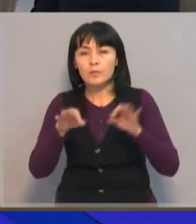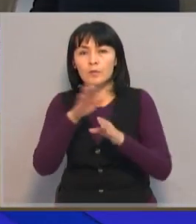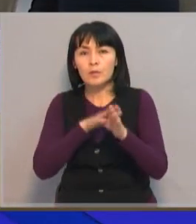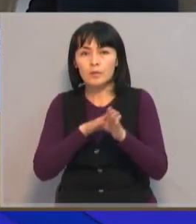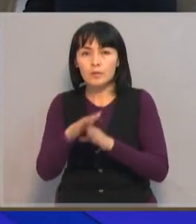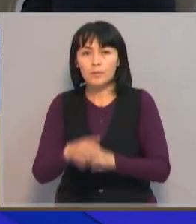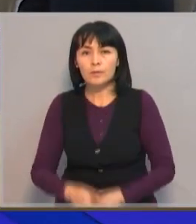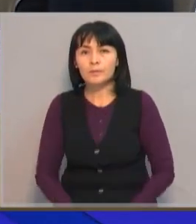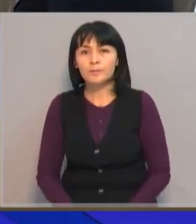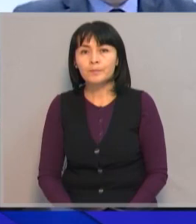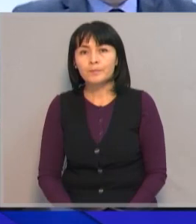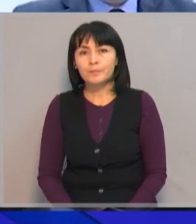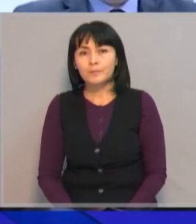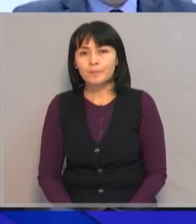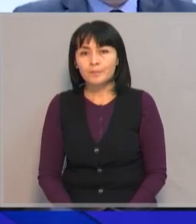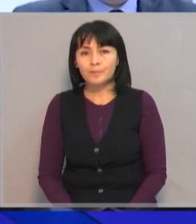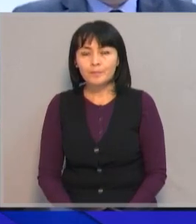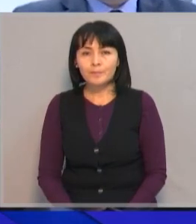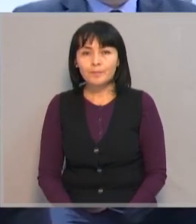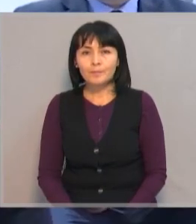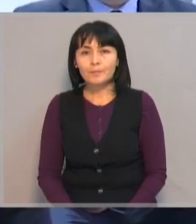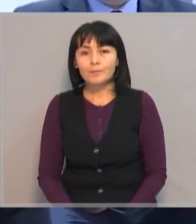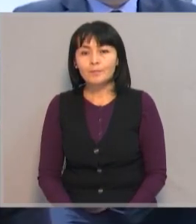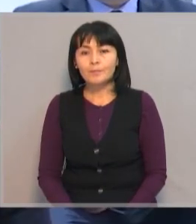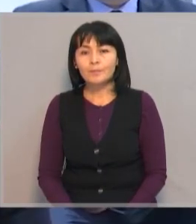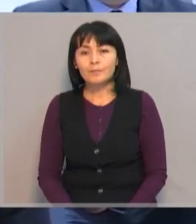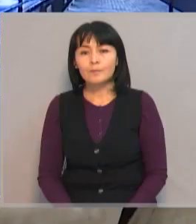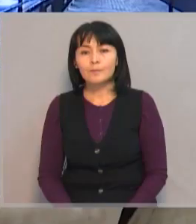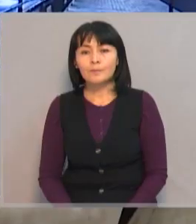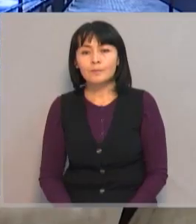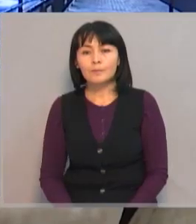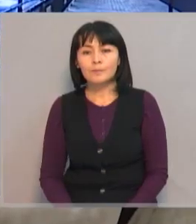жүргізілмек. Түркістан қаласынан күлмерауынласы бекуа Мұрлан Алтынбек жаңақтар.